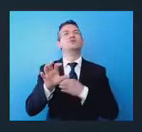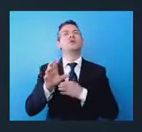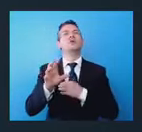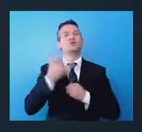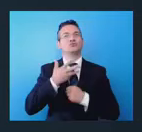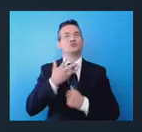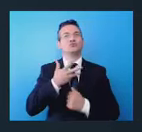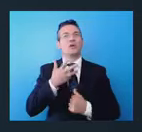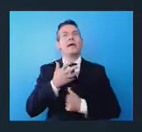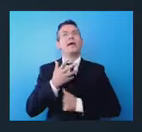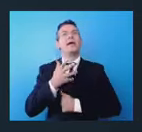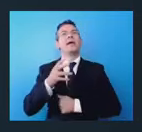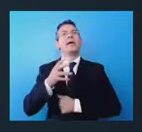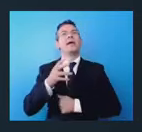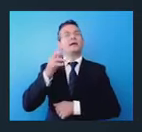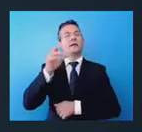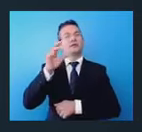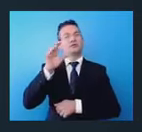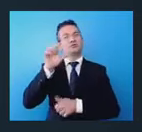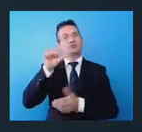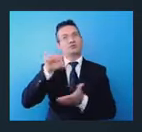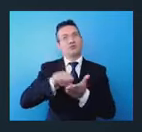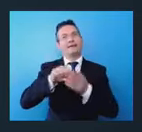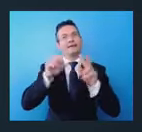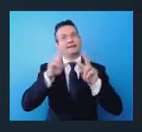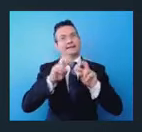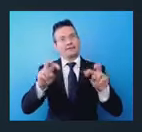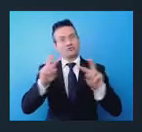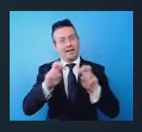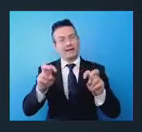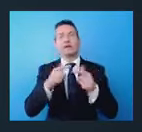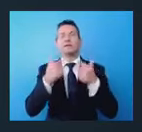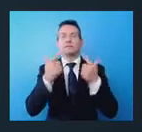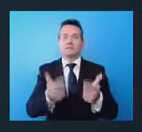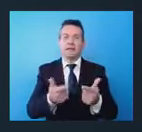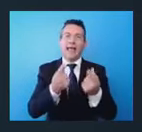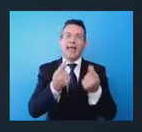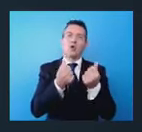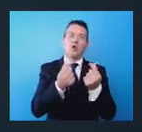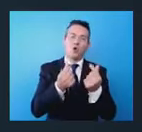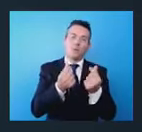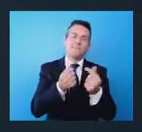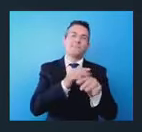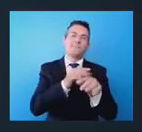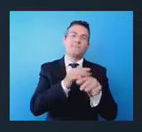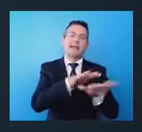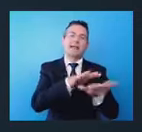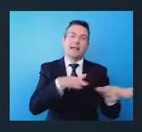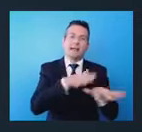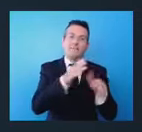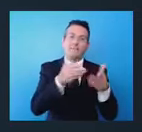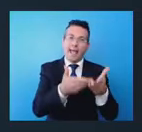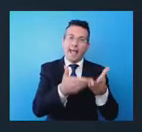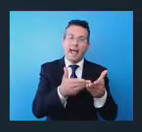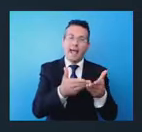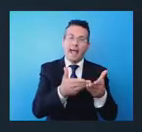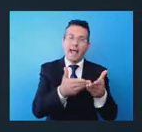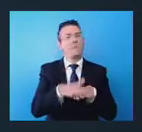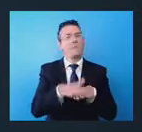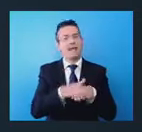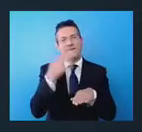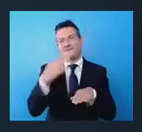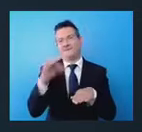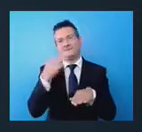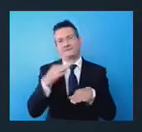offrono anche sull'economia del mare competenze straordinarie, intendendo l'economia del mare non